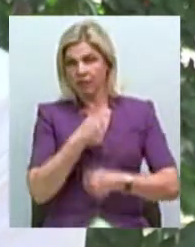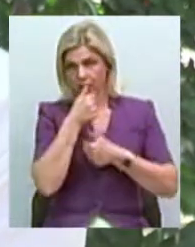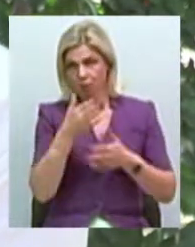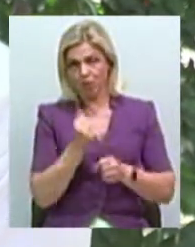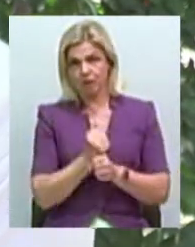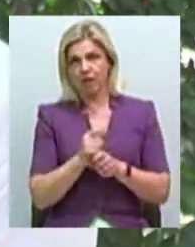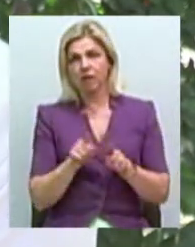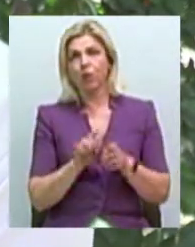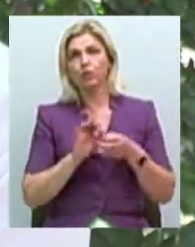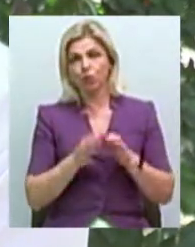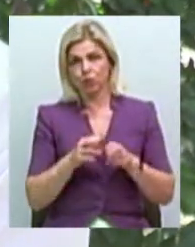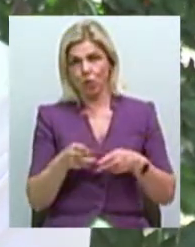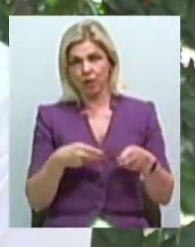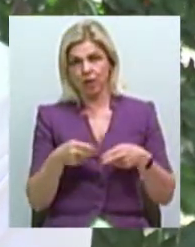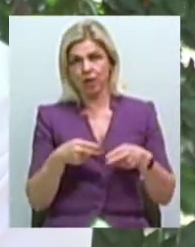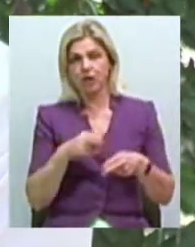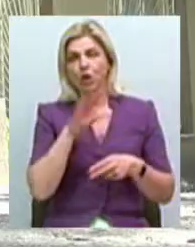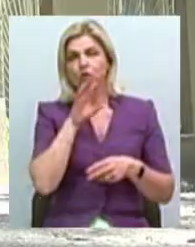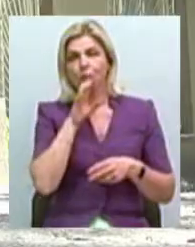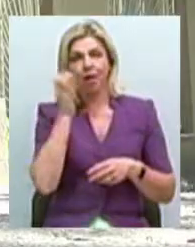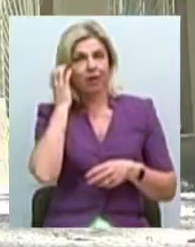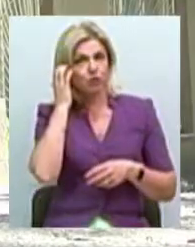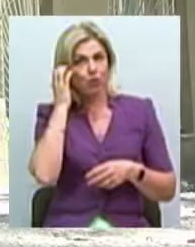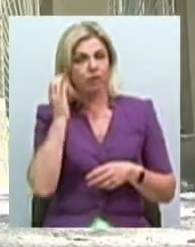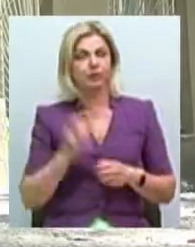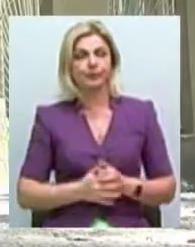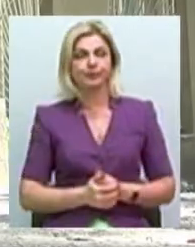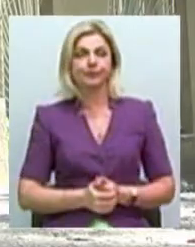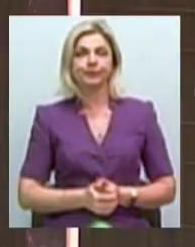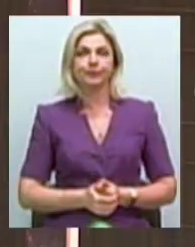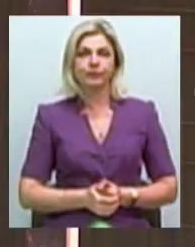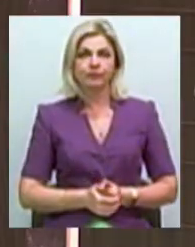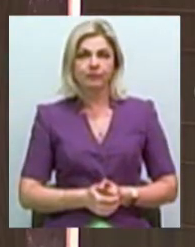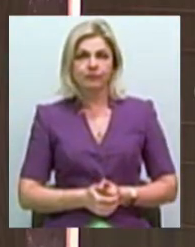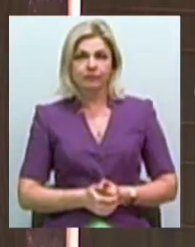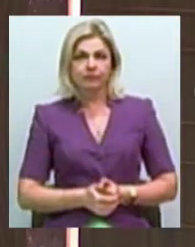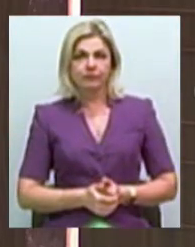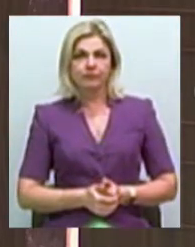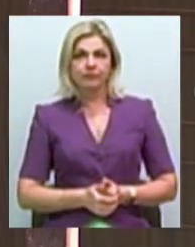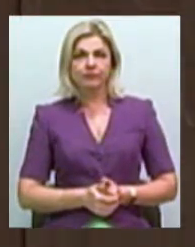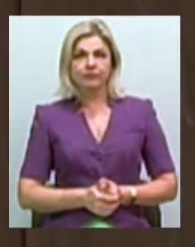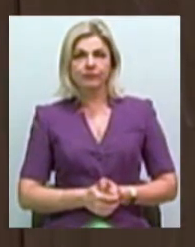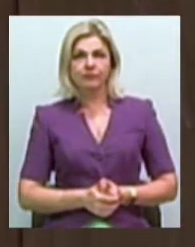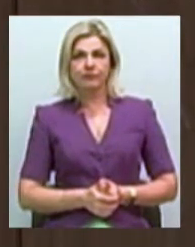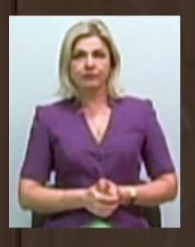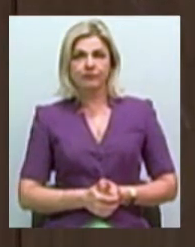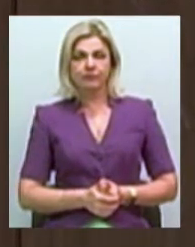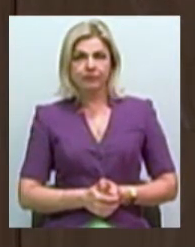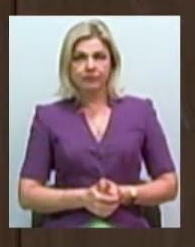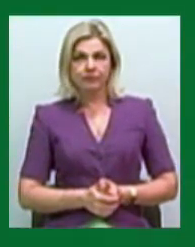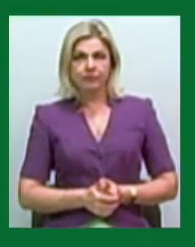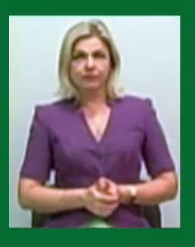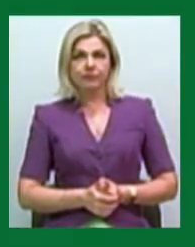складну операцію чорному собаці. Вікторія Андрушків, Василь Філімон, новини на Суспільному, Миколаїв